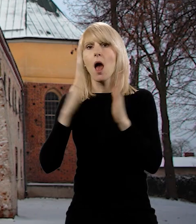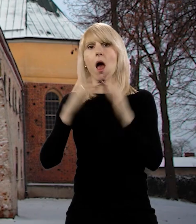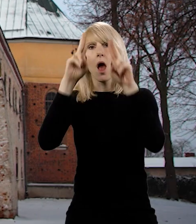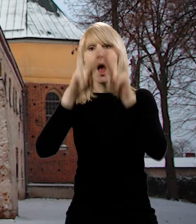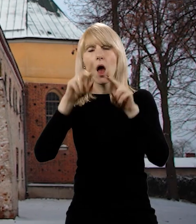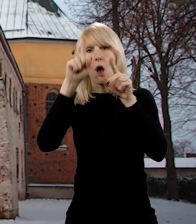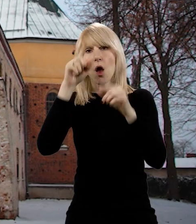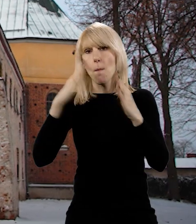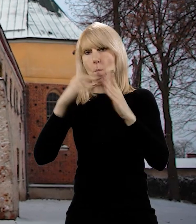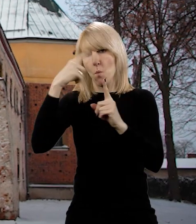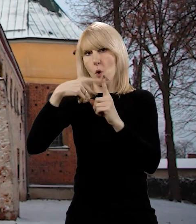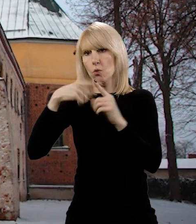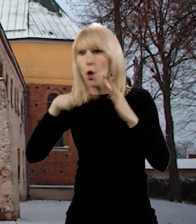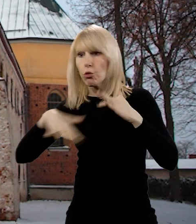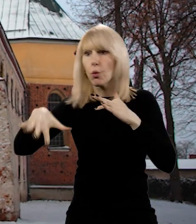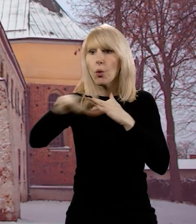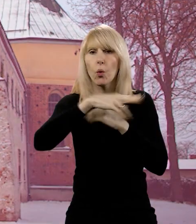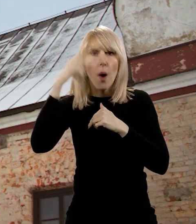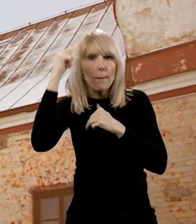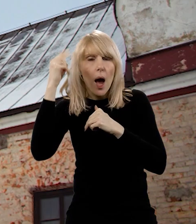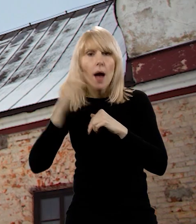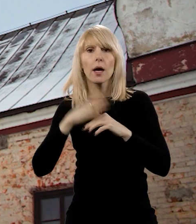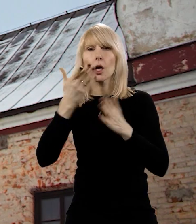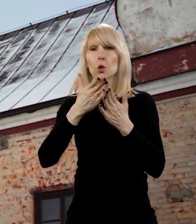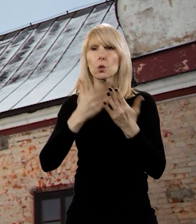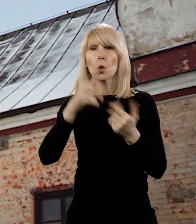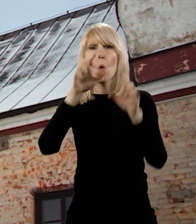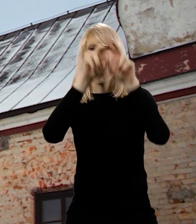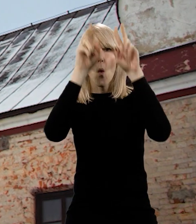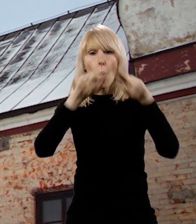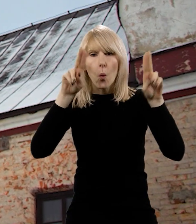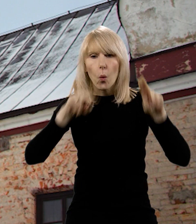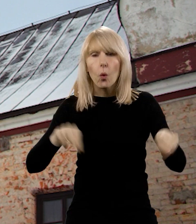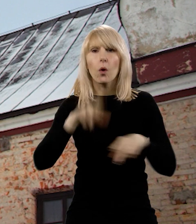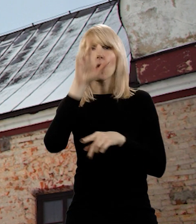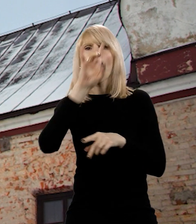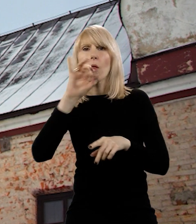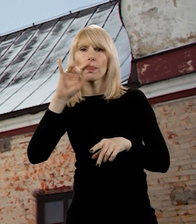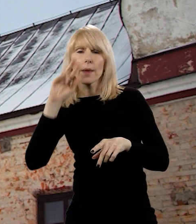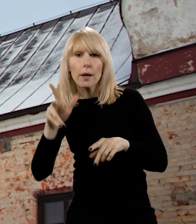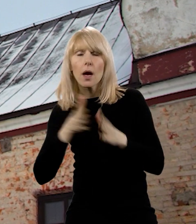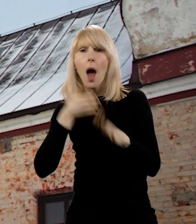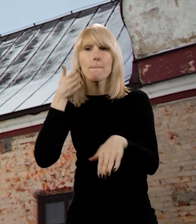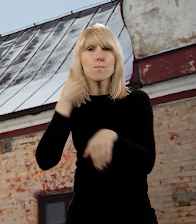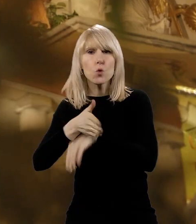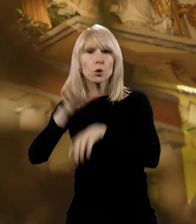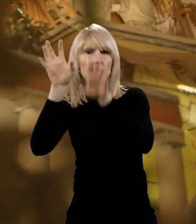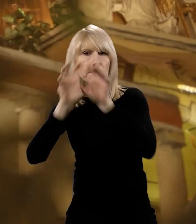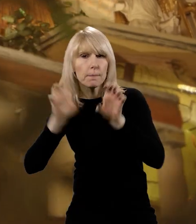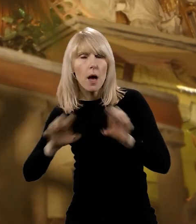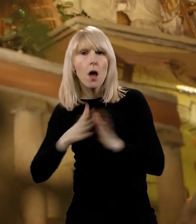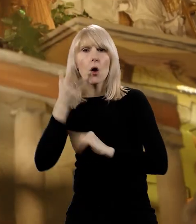całość otacza park. Obiekt gotycki, znacznie przekształcony, zbarokizowany, z elementami stylu późno-renesansowego.